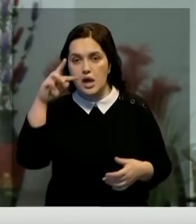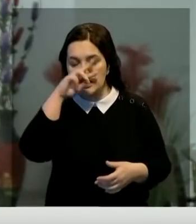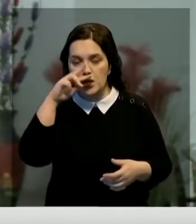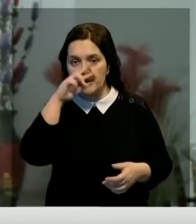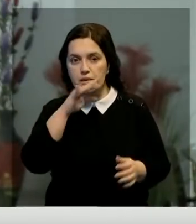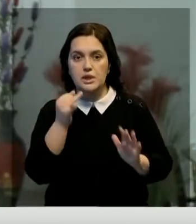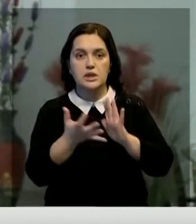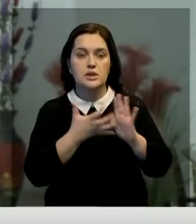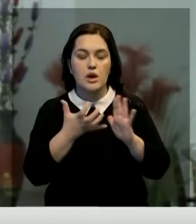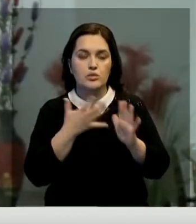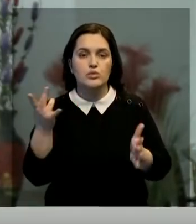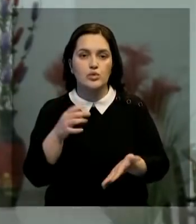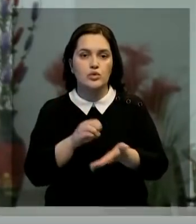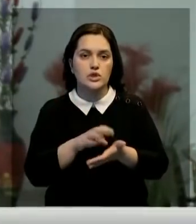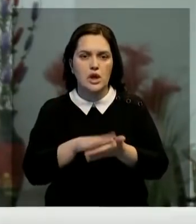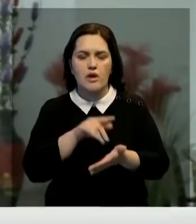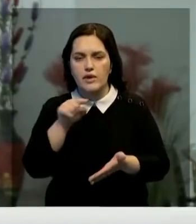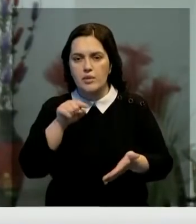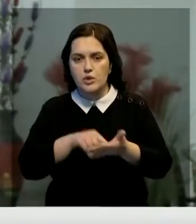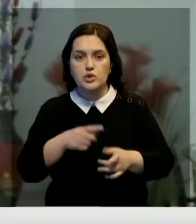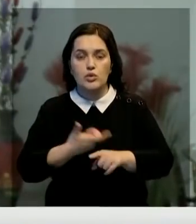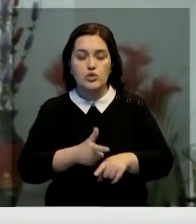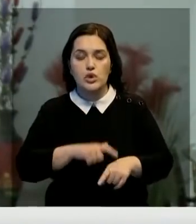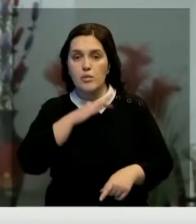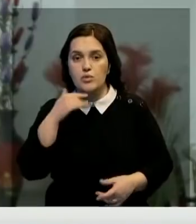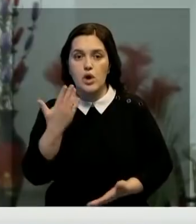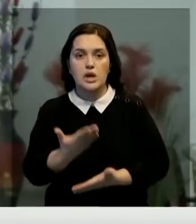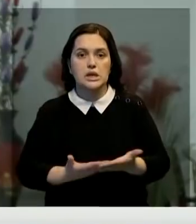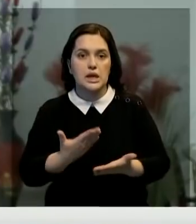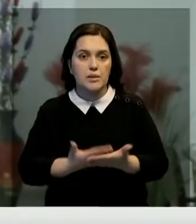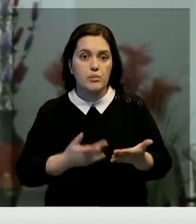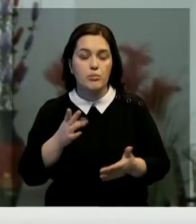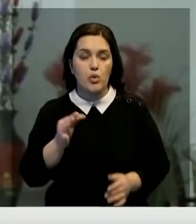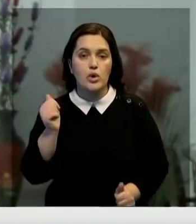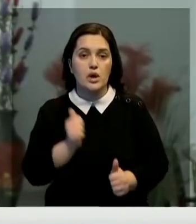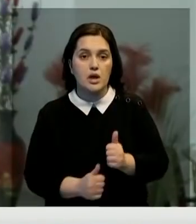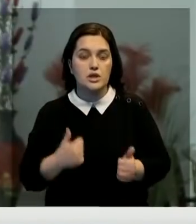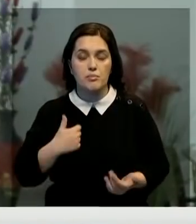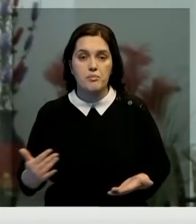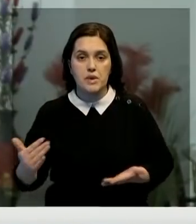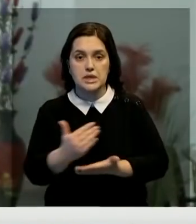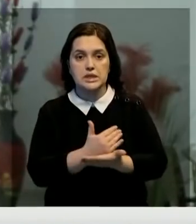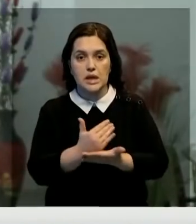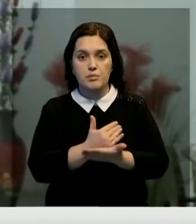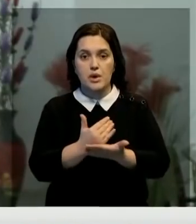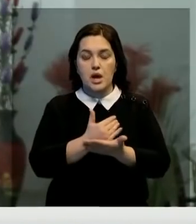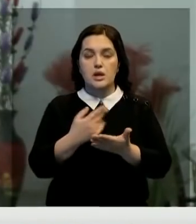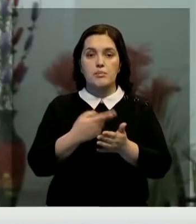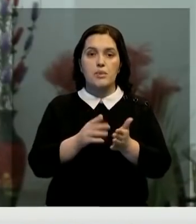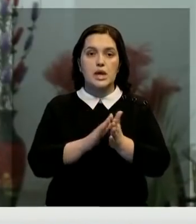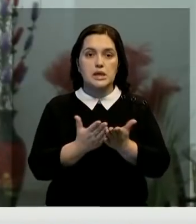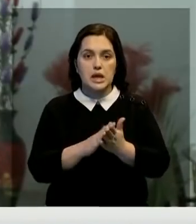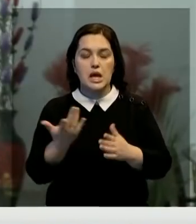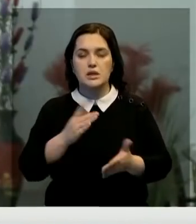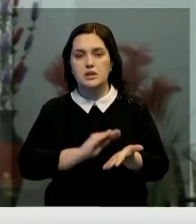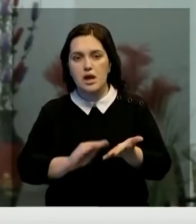недостатки нужно учитывать? Вопросов очень много. Рекомендации практически по каждому. собрали в концептуальном сборнике «Теория,